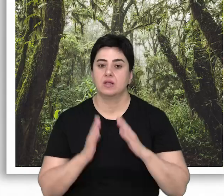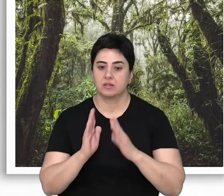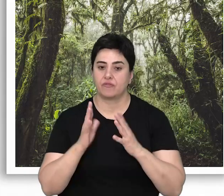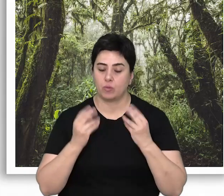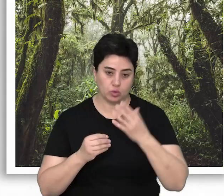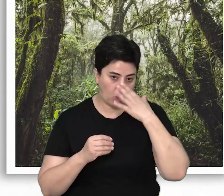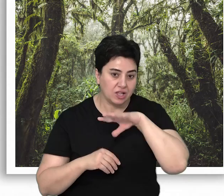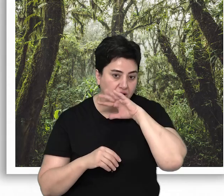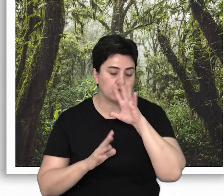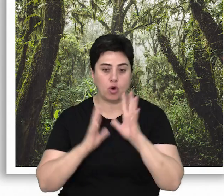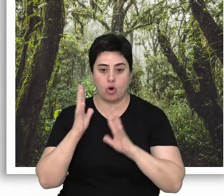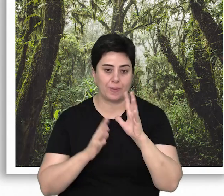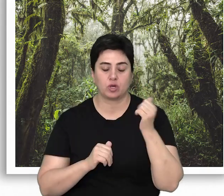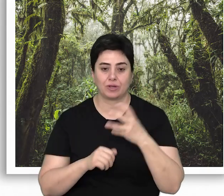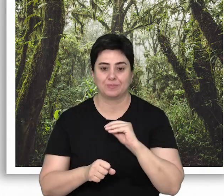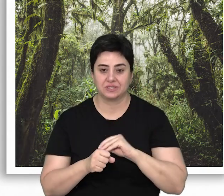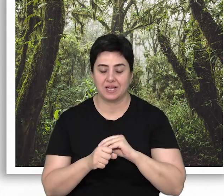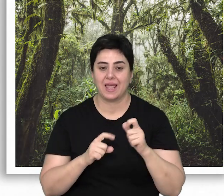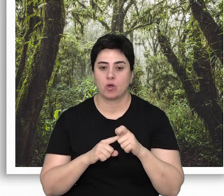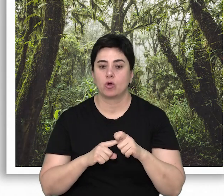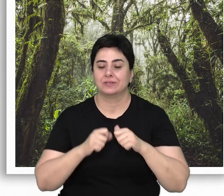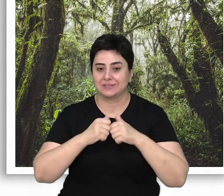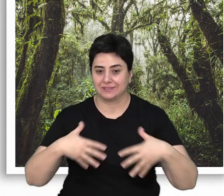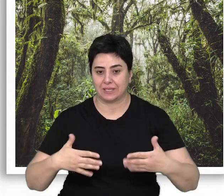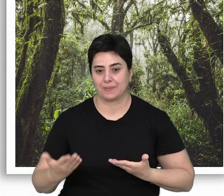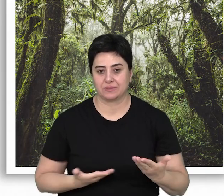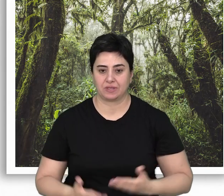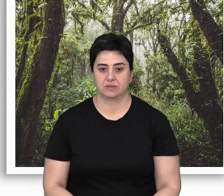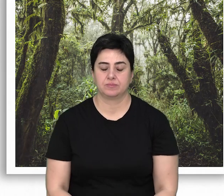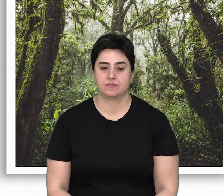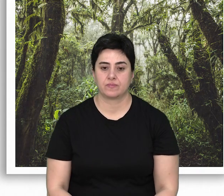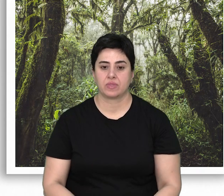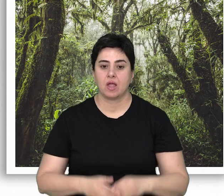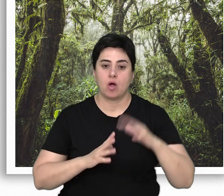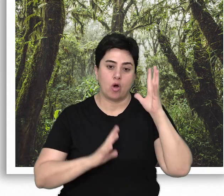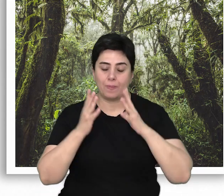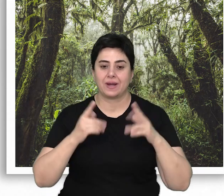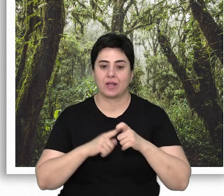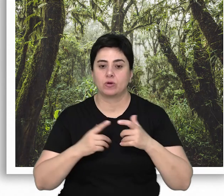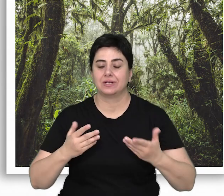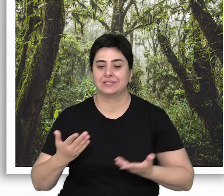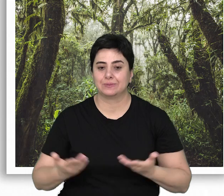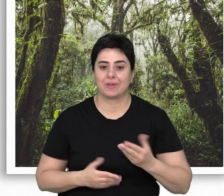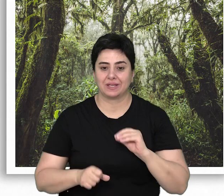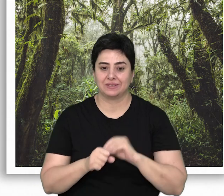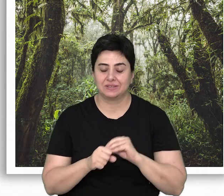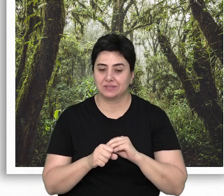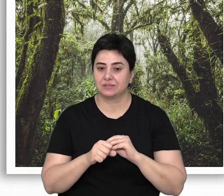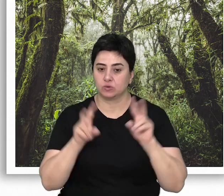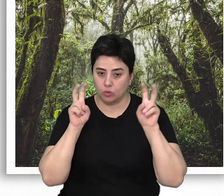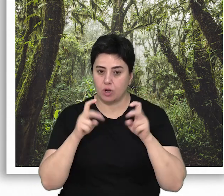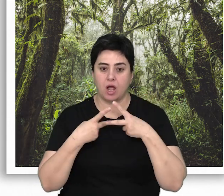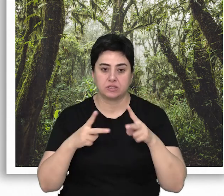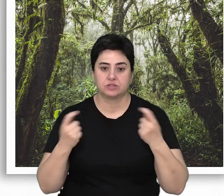Sürdürülebilir Doğal Yaşlı Orman Yönetimi İçin Ekosistem Hizmetleri Orman ekosistemleri, ekosistem hizmetleri